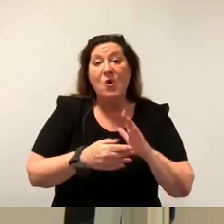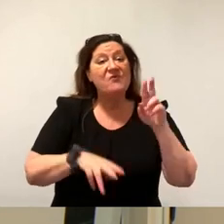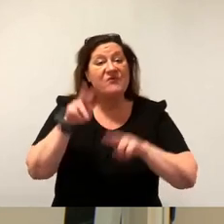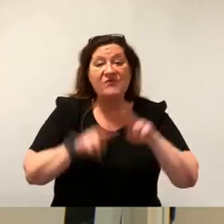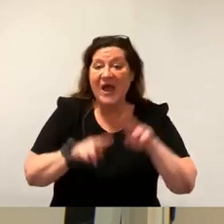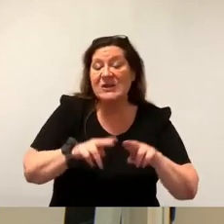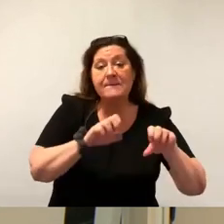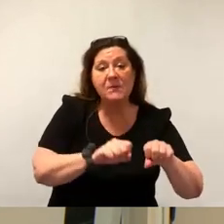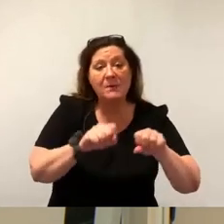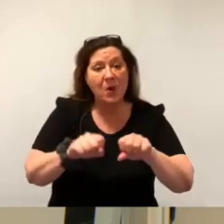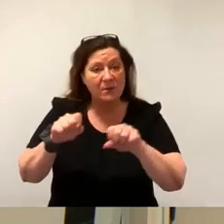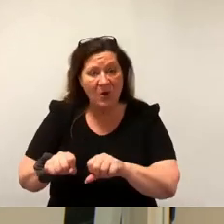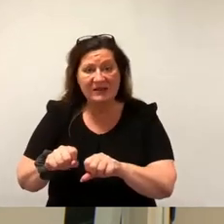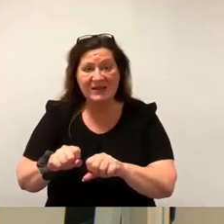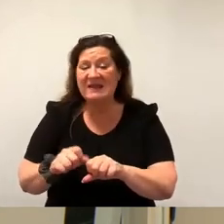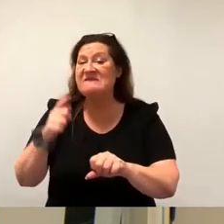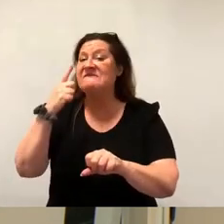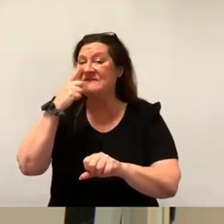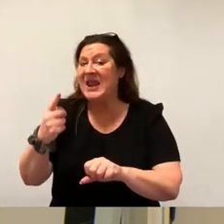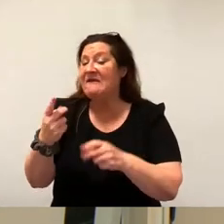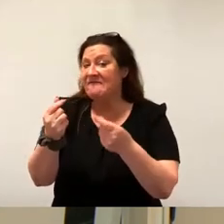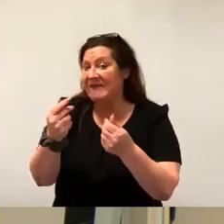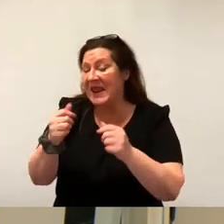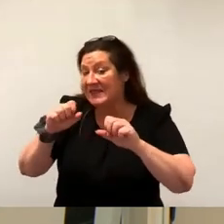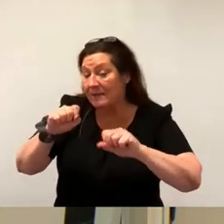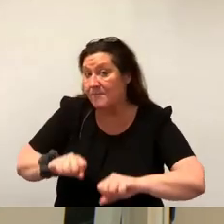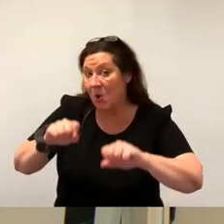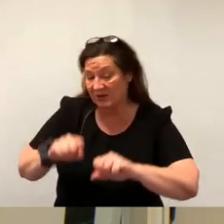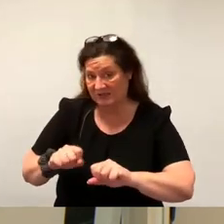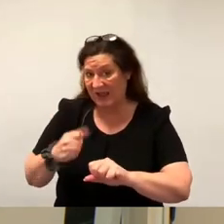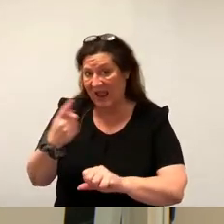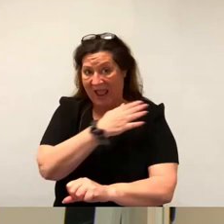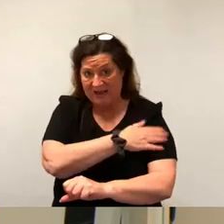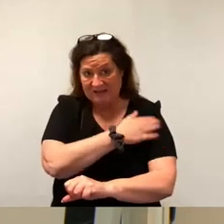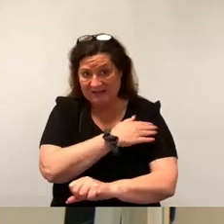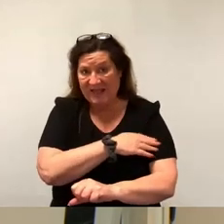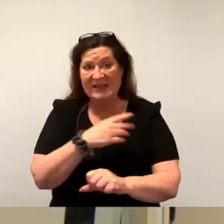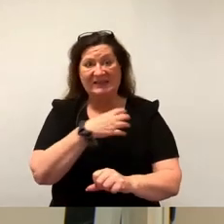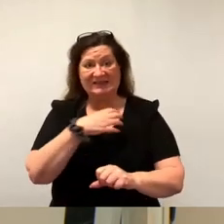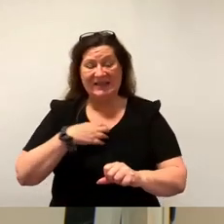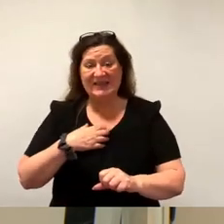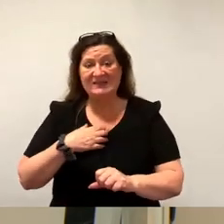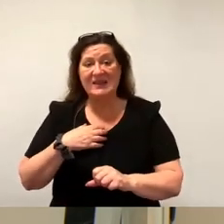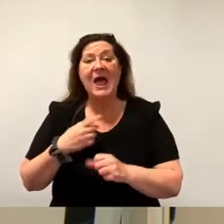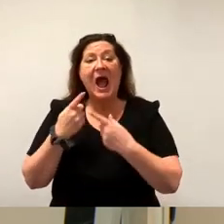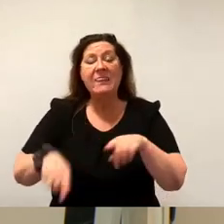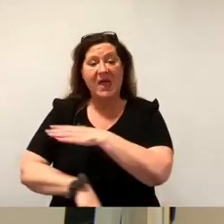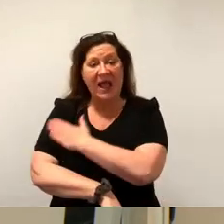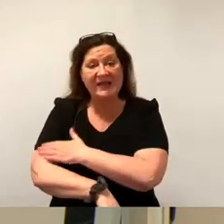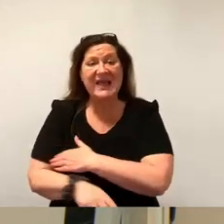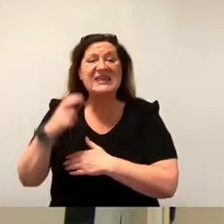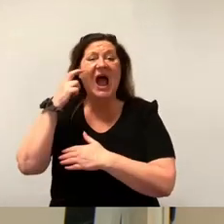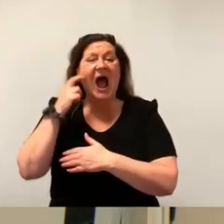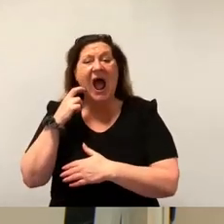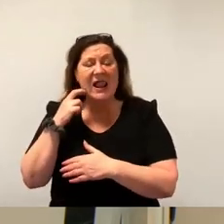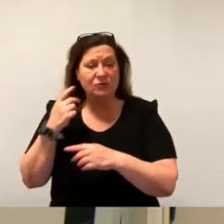unter Berücksichtigung der finanziellen Möglichkeiten der Landeshauptstadt Dresden der Abbau der Altverbindlichkeiten durch zweckgebundene